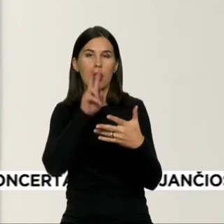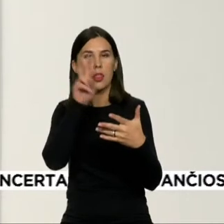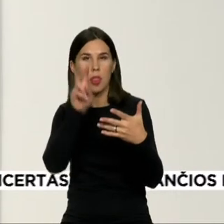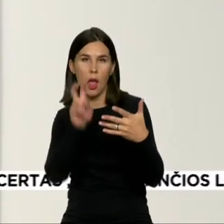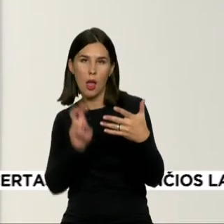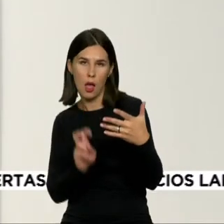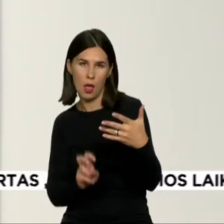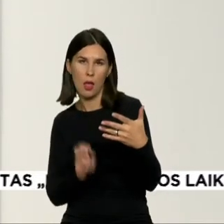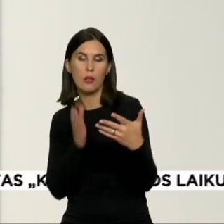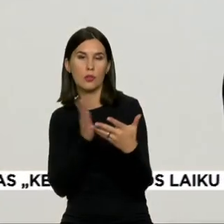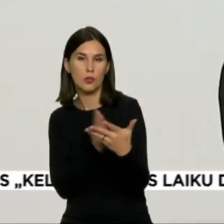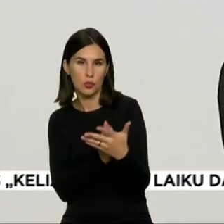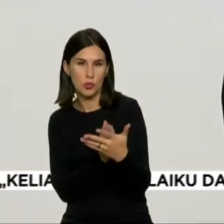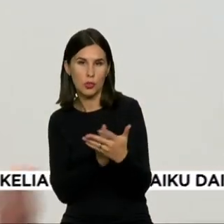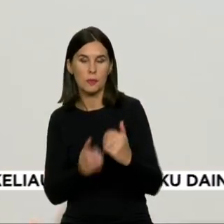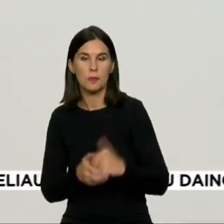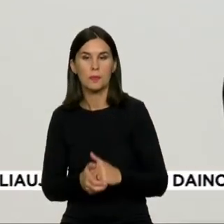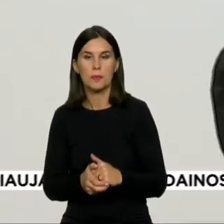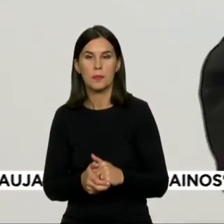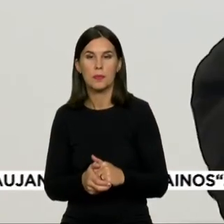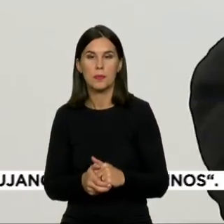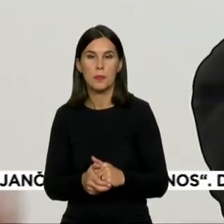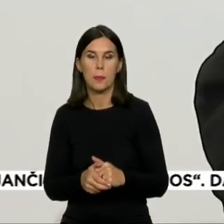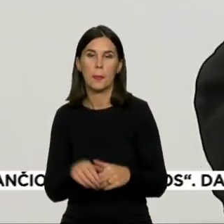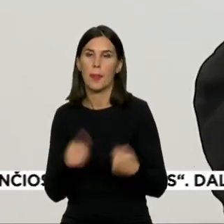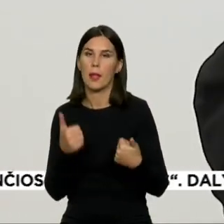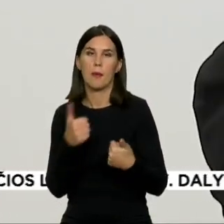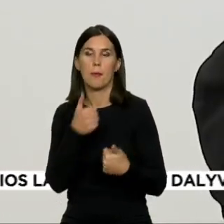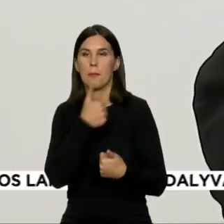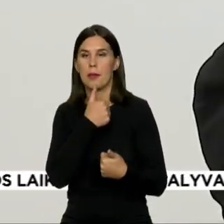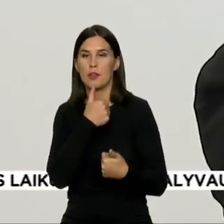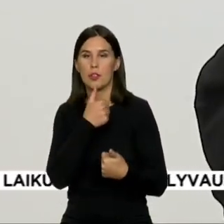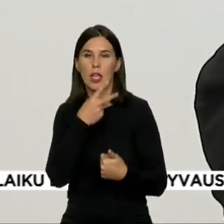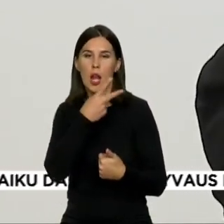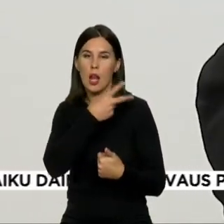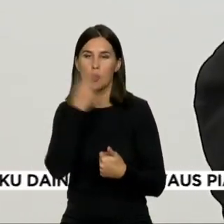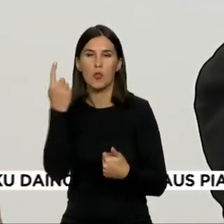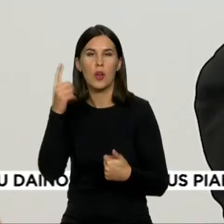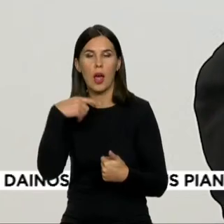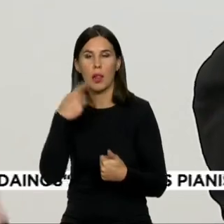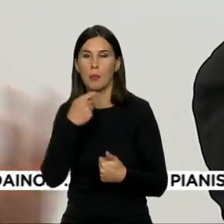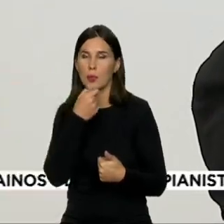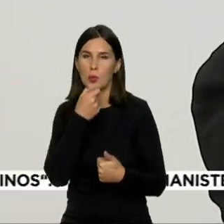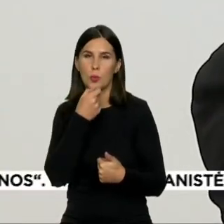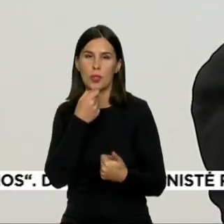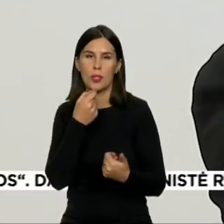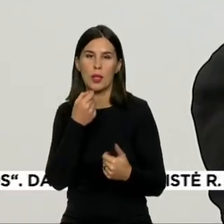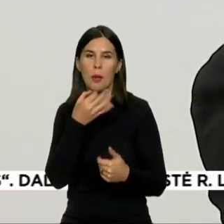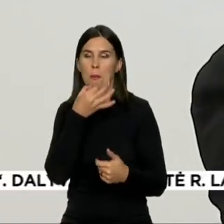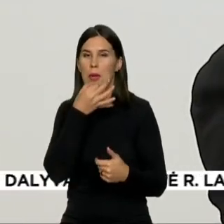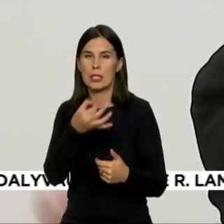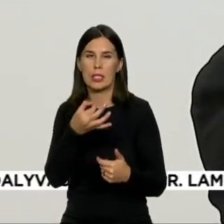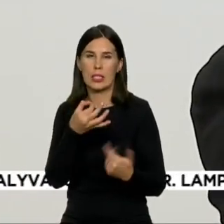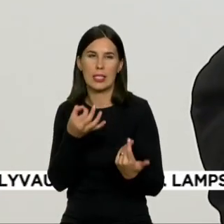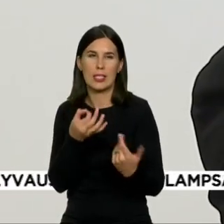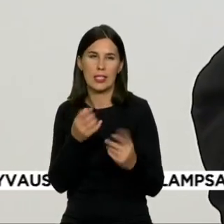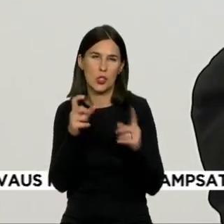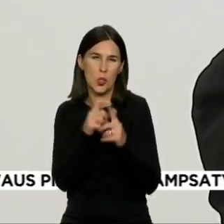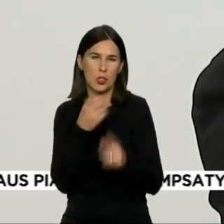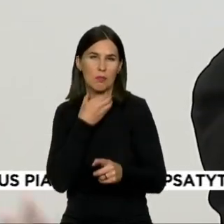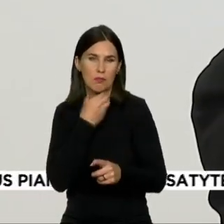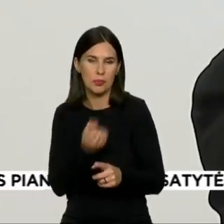ieškoti to dialogo. Tai pradeda nuo lietuvių, gal pagal sunkiau, šiek tiek išsiverčia tokio patvirtinimo, susidurimo,